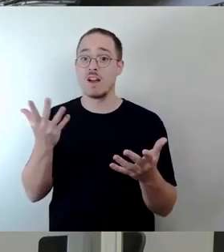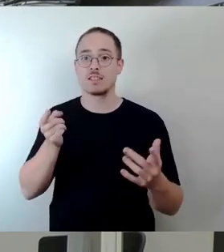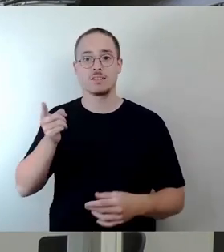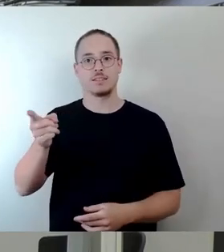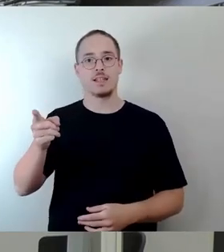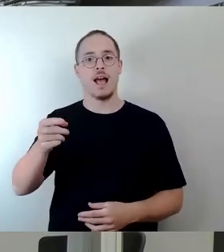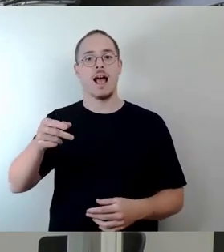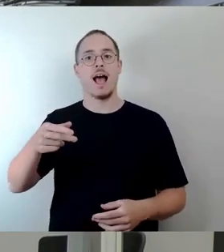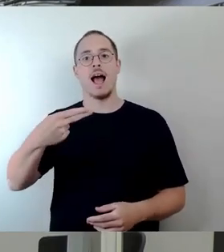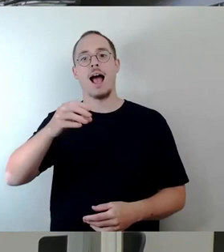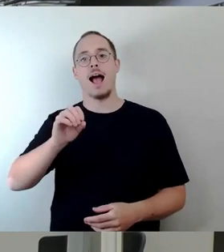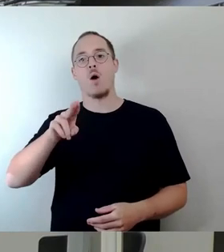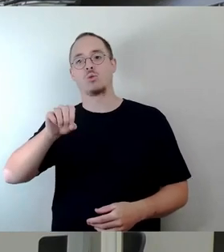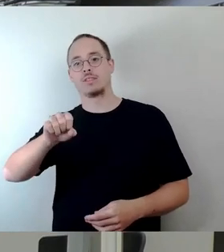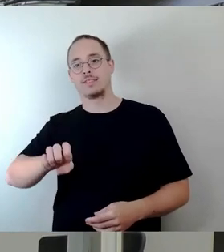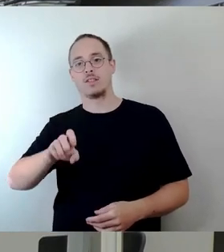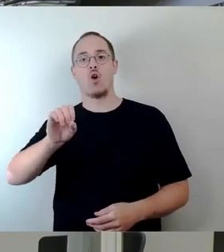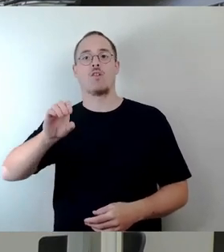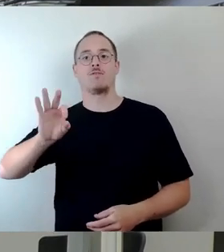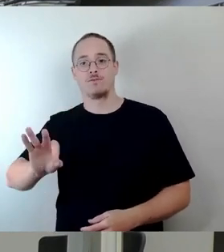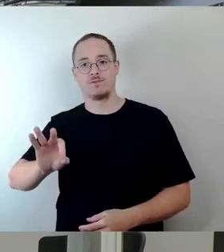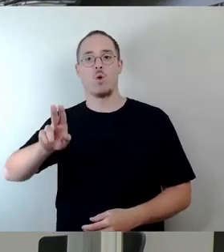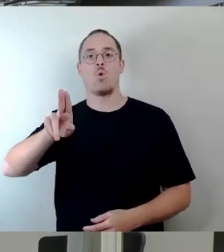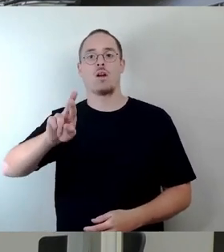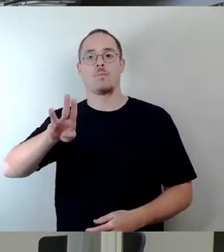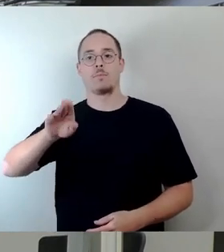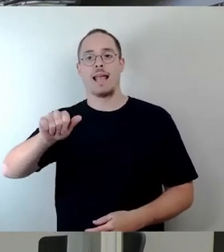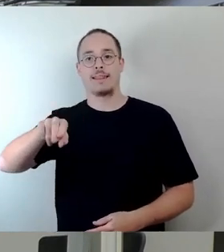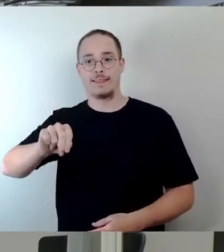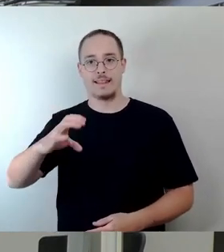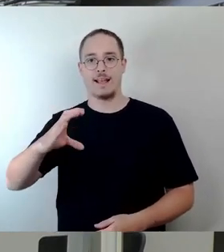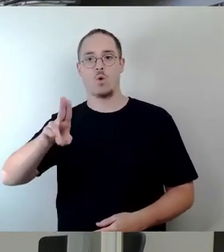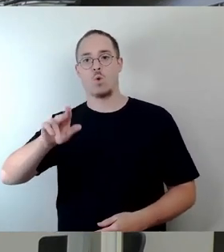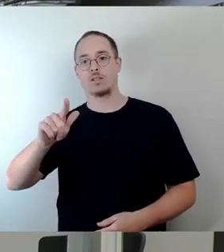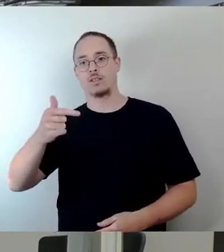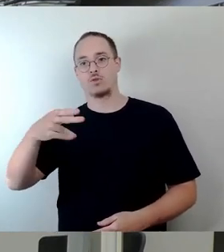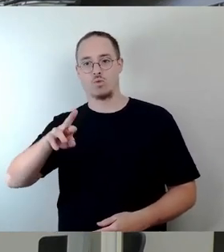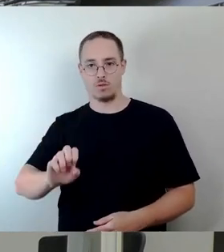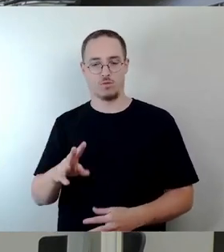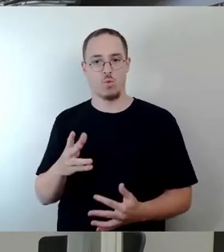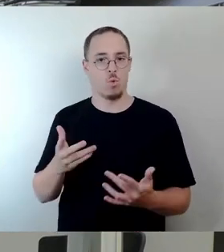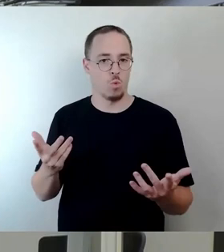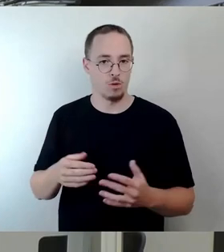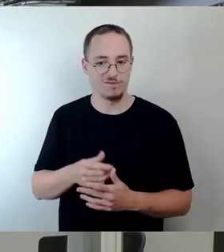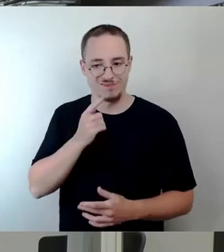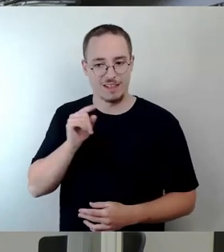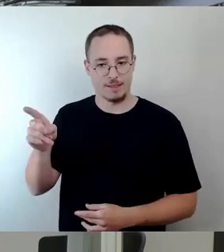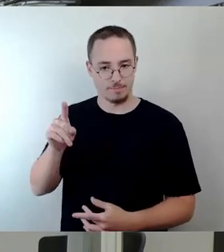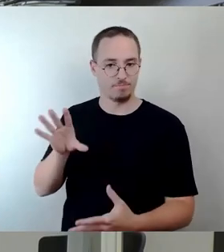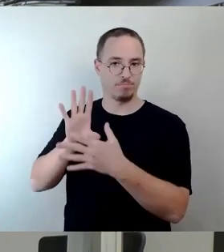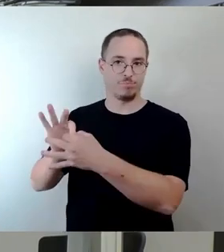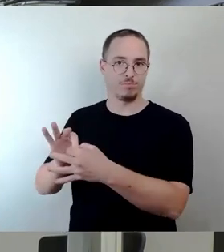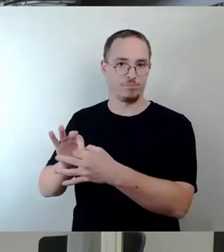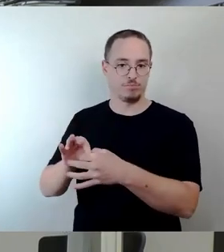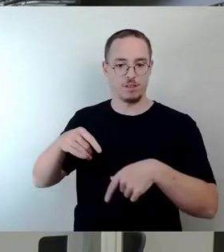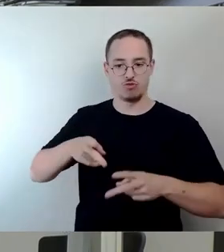in die Nutzungskonzeption mit aufgenommen wird und das entsprechend im Stadtrat auch nochmal vorgelegt wird. Und unter